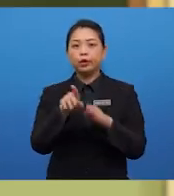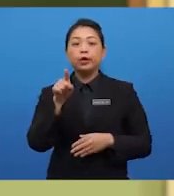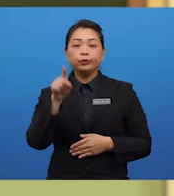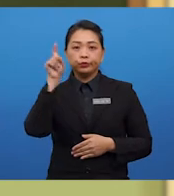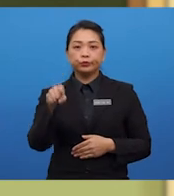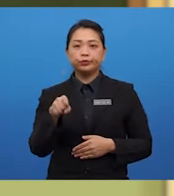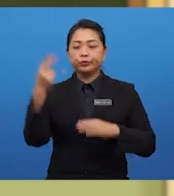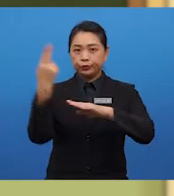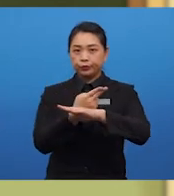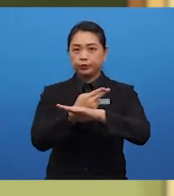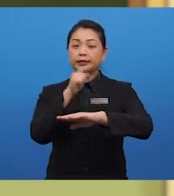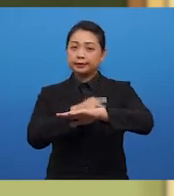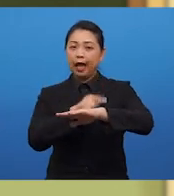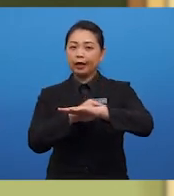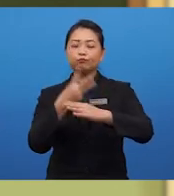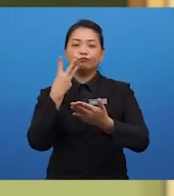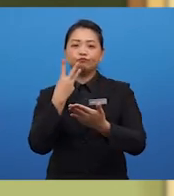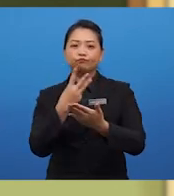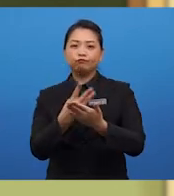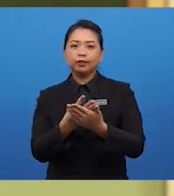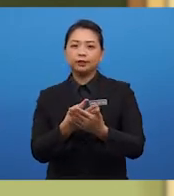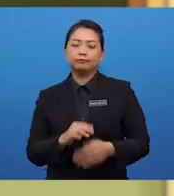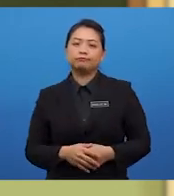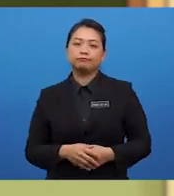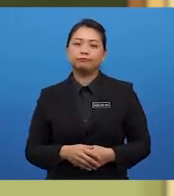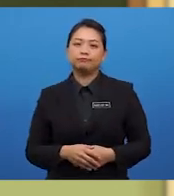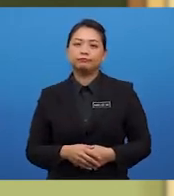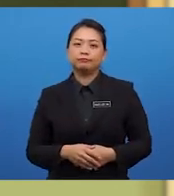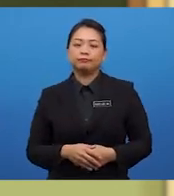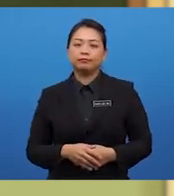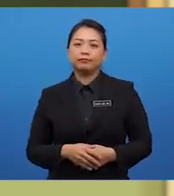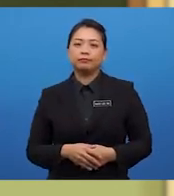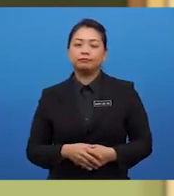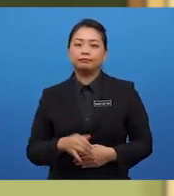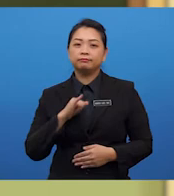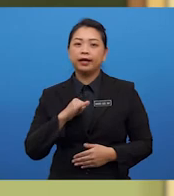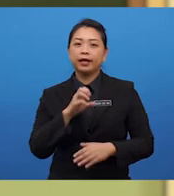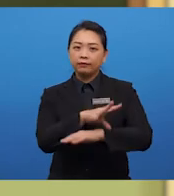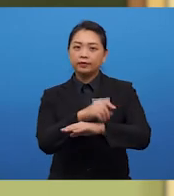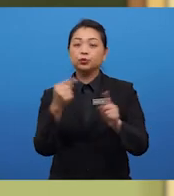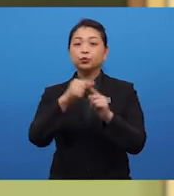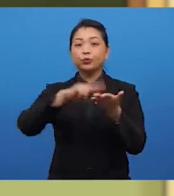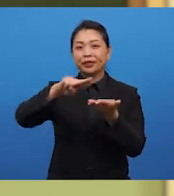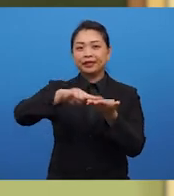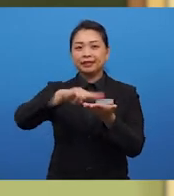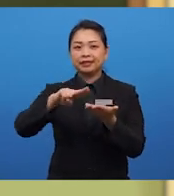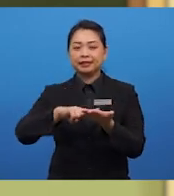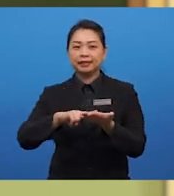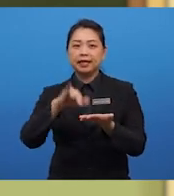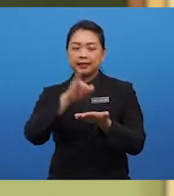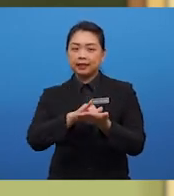you should use the time wisely. My all-time favourite advice is to read.